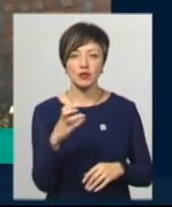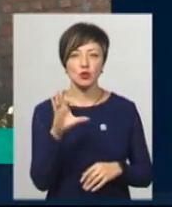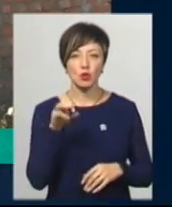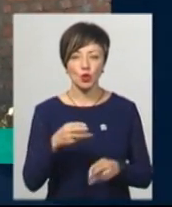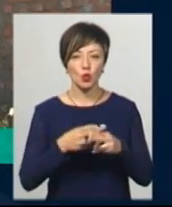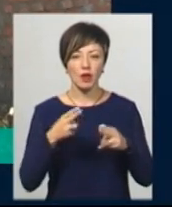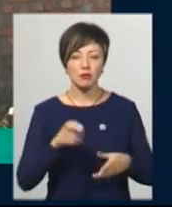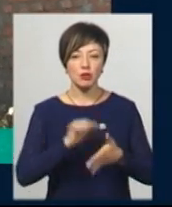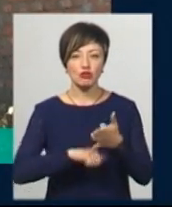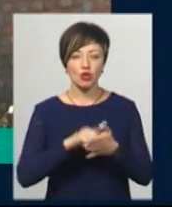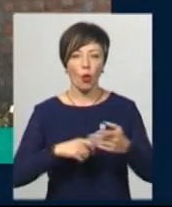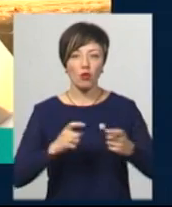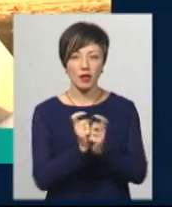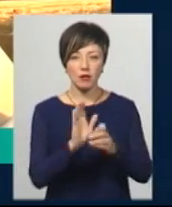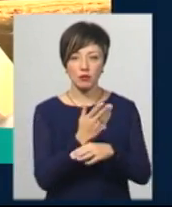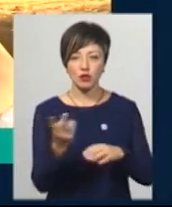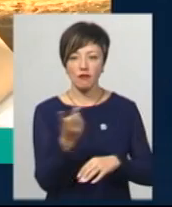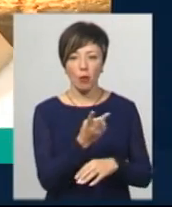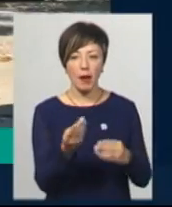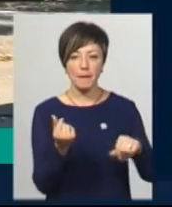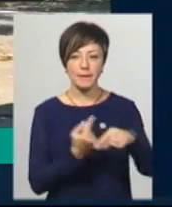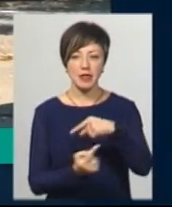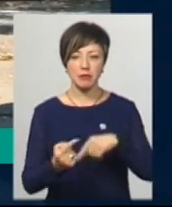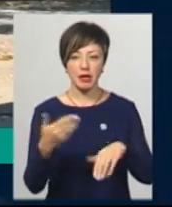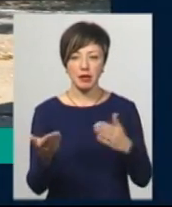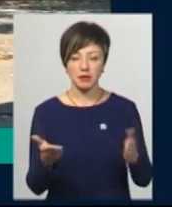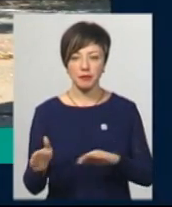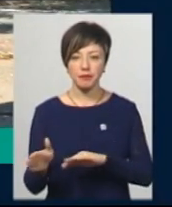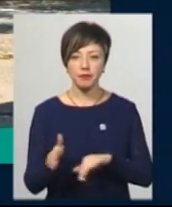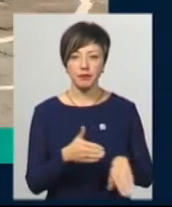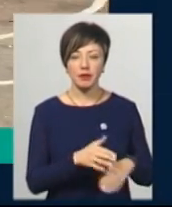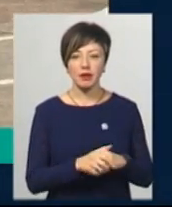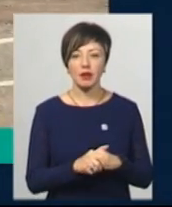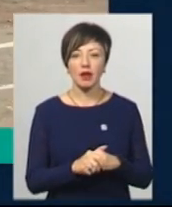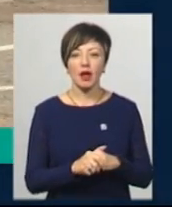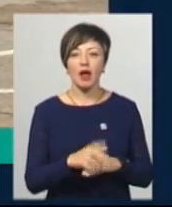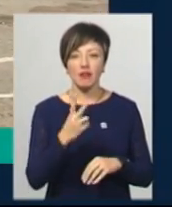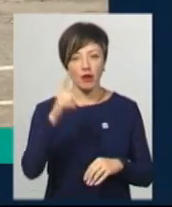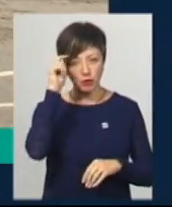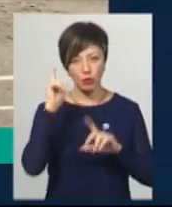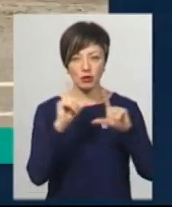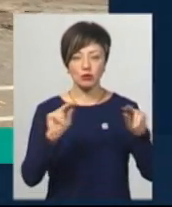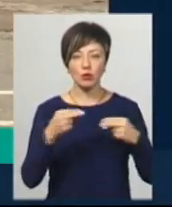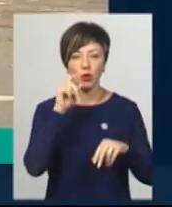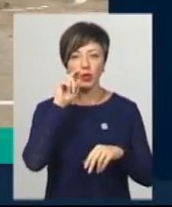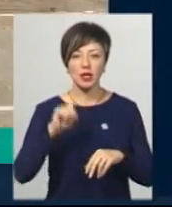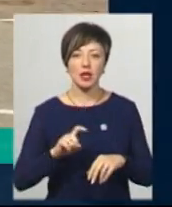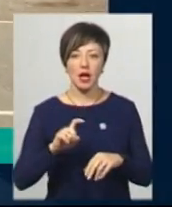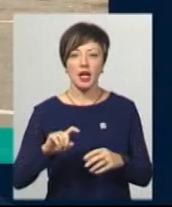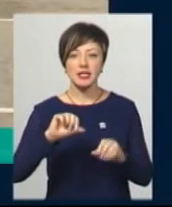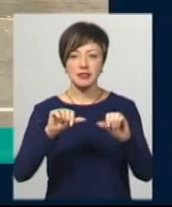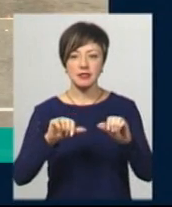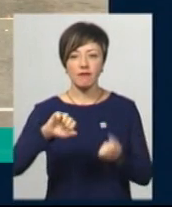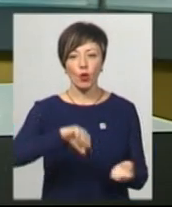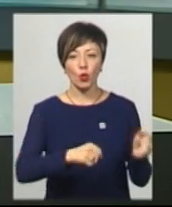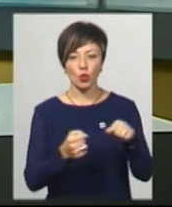у Дунаївцях стала причиною конфлікту між двома підприємцями. Сергій Рябов і Леонід Дорошенко поїдуть на чемпіонат України з фігурного водіння.